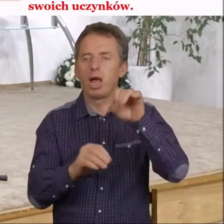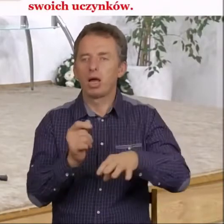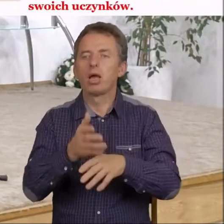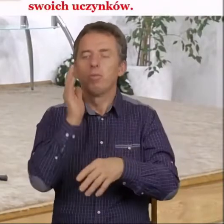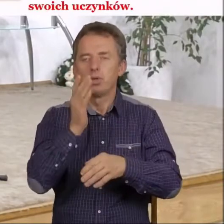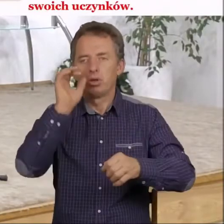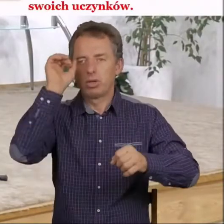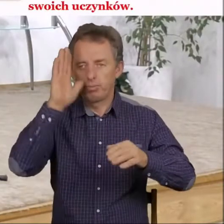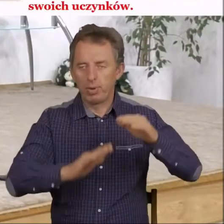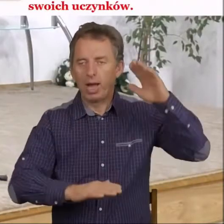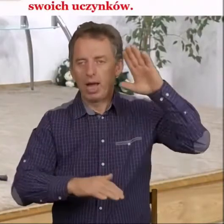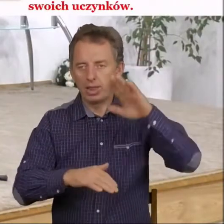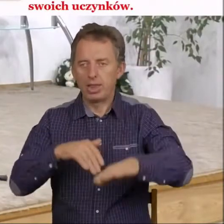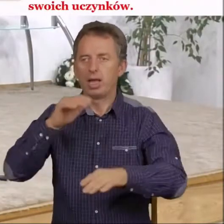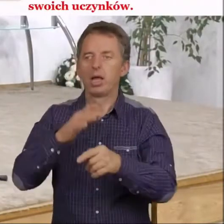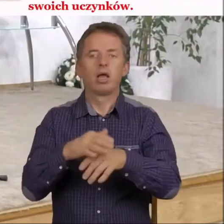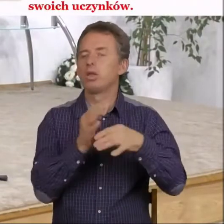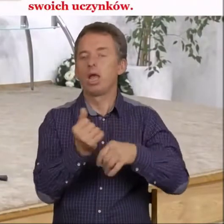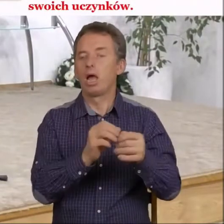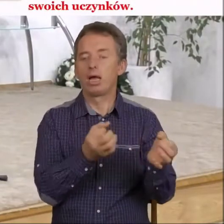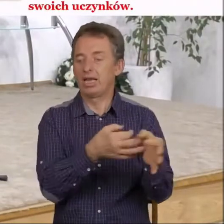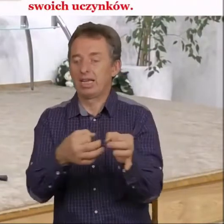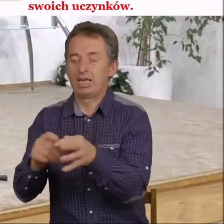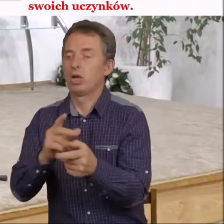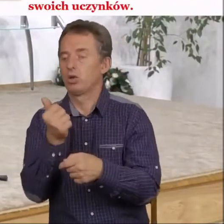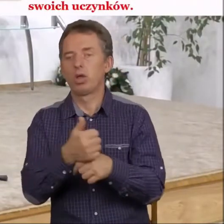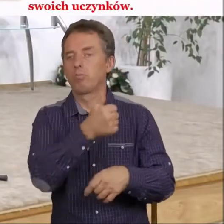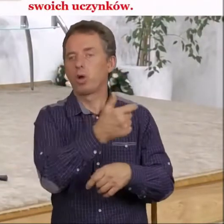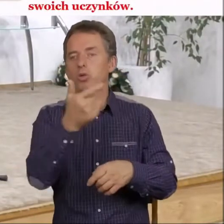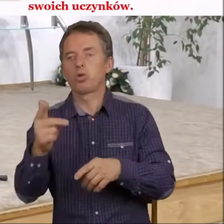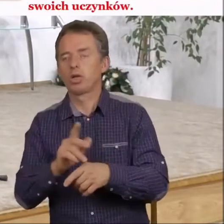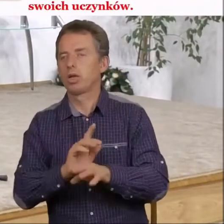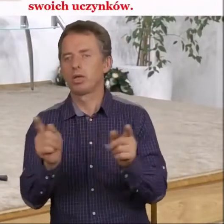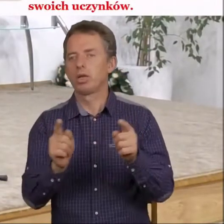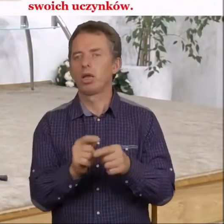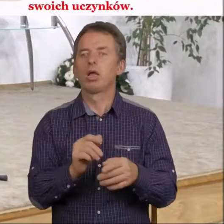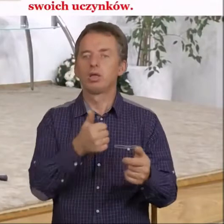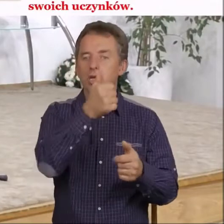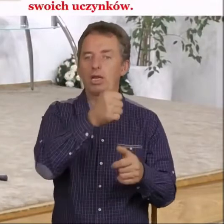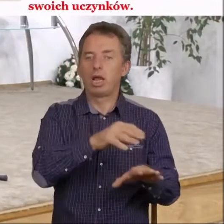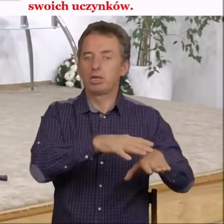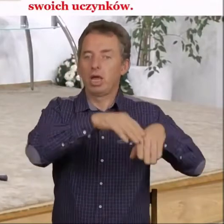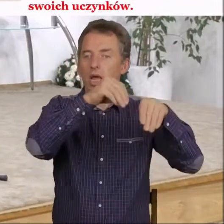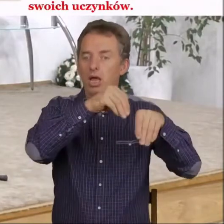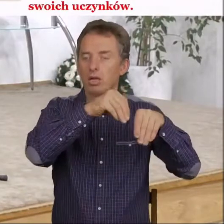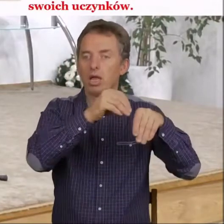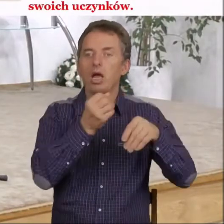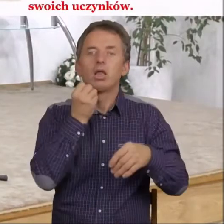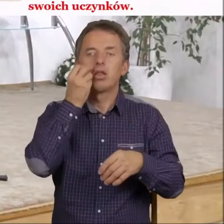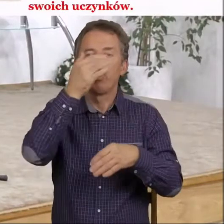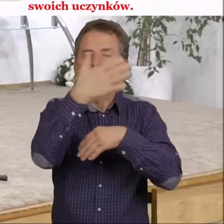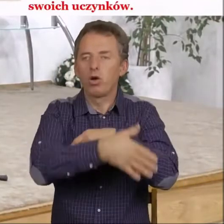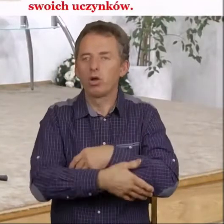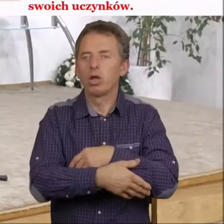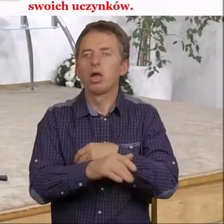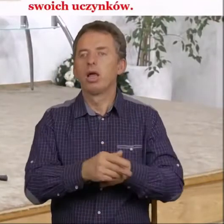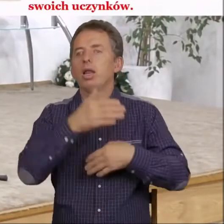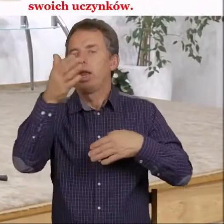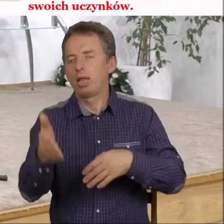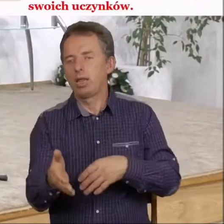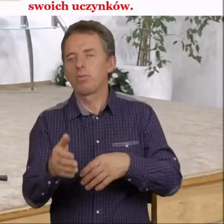padać, ale nie jedna po drugiej, tak że jedna zaczyna się, trwa, kończy i dopiero